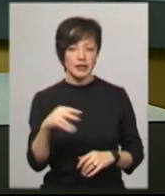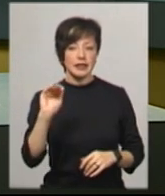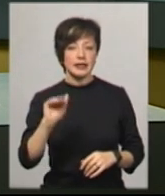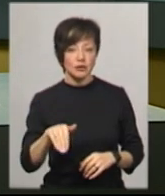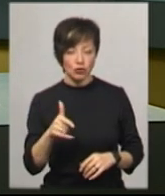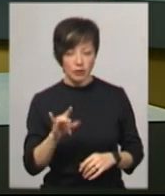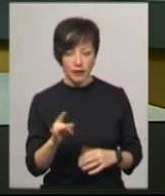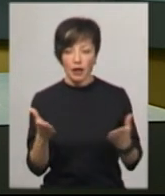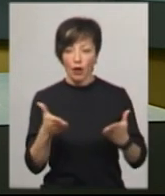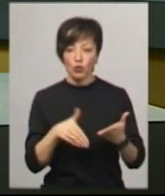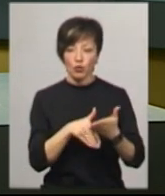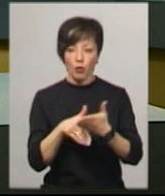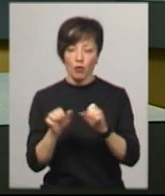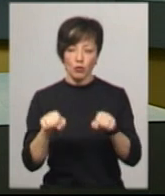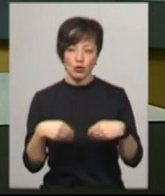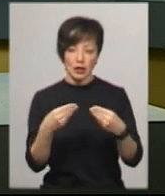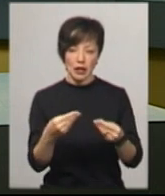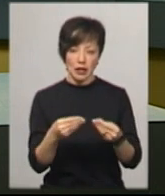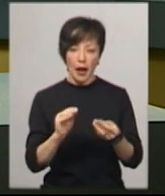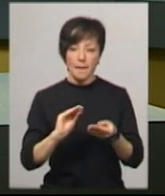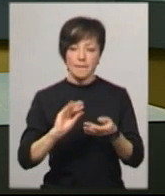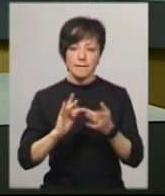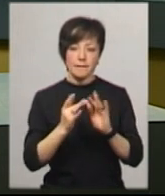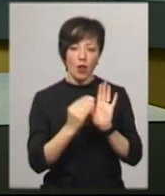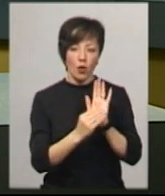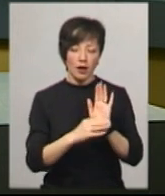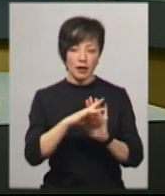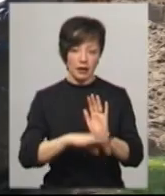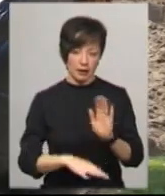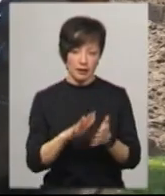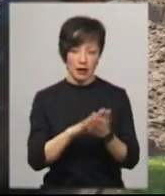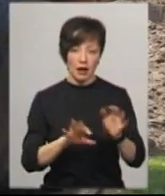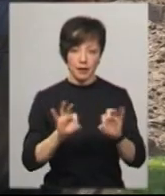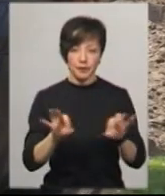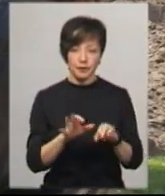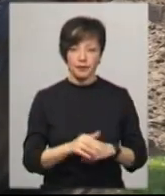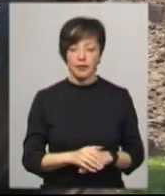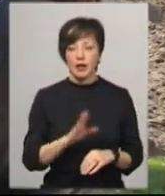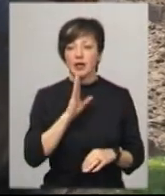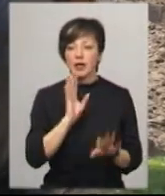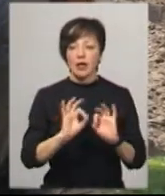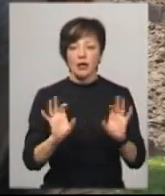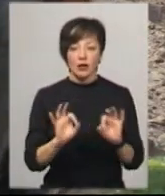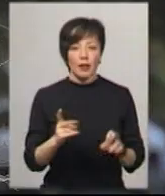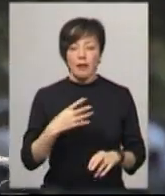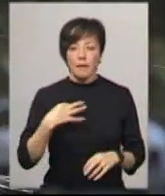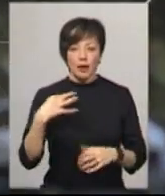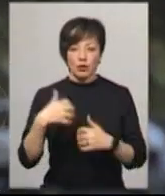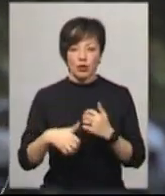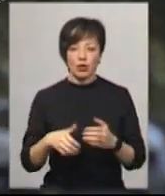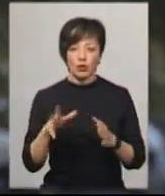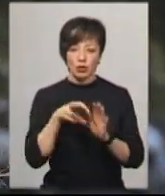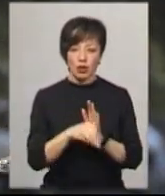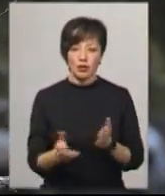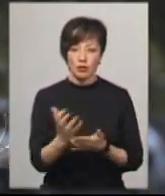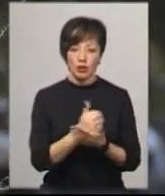гривень. Яку допомогу можуть надати блогери і як долучитися далі. Анна Ісламова розповідає, що небайдужі долучаються до